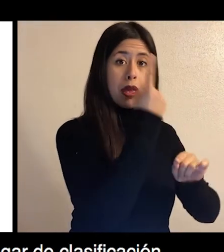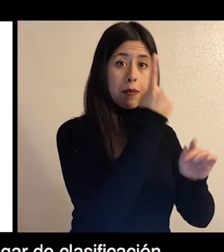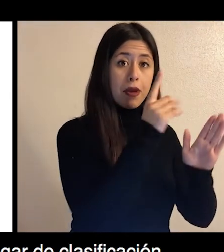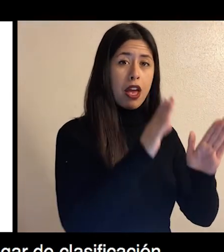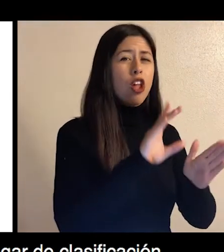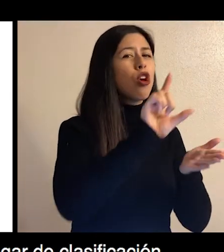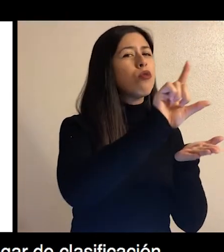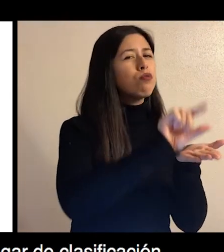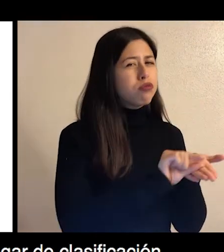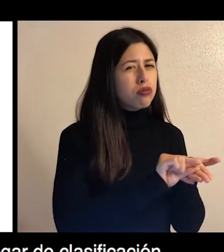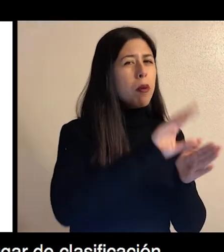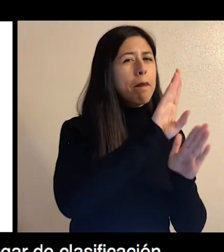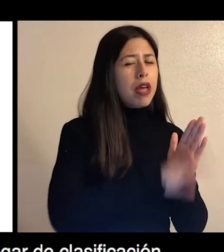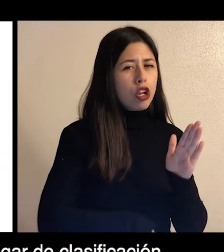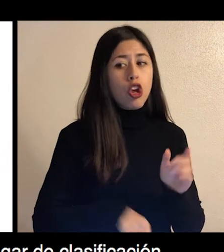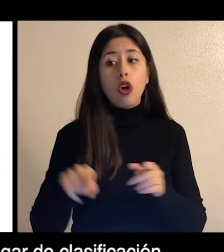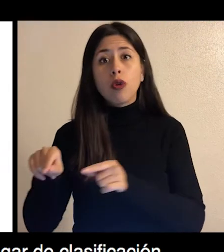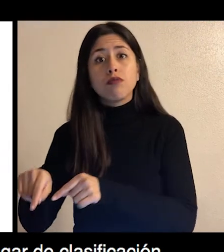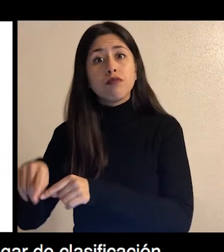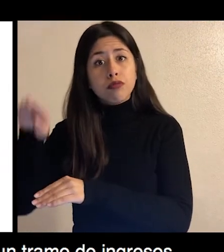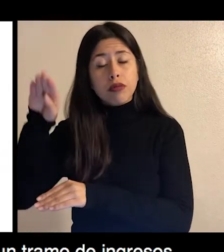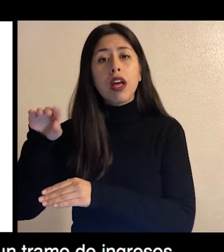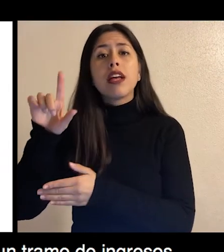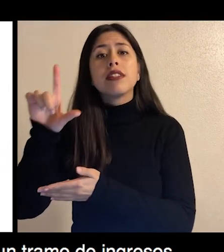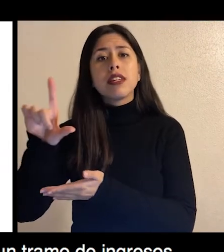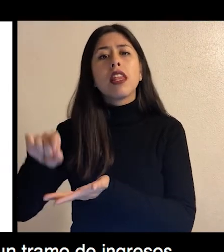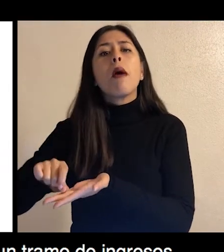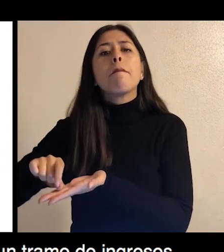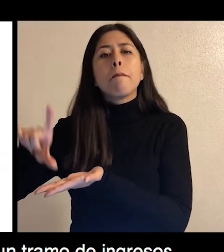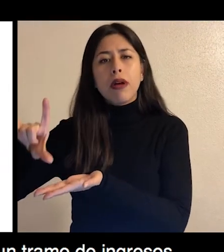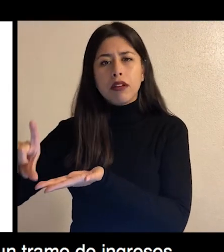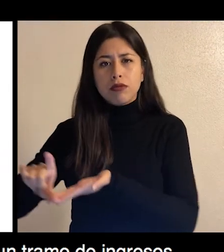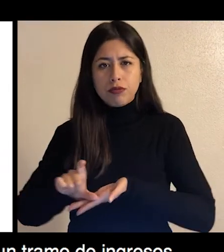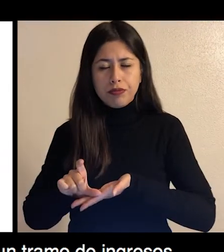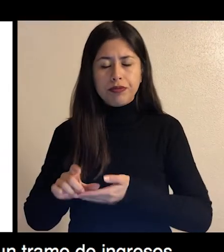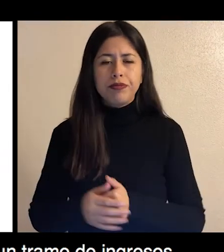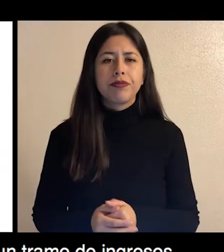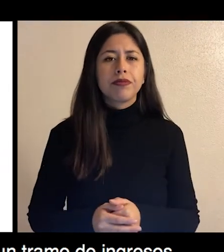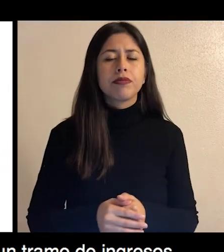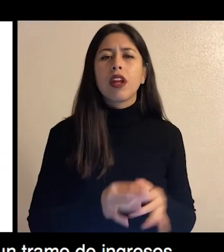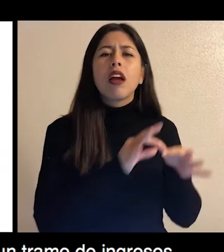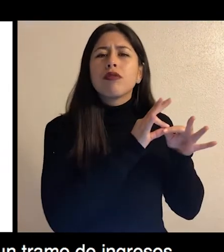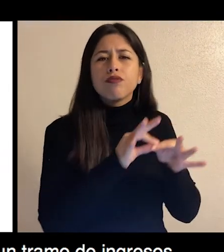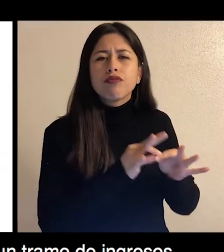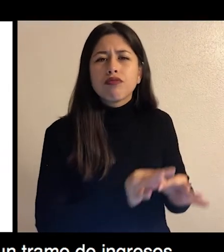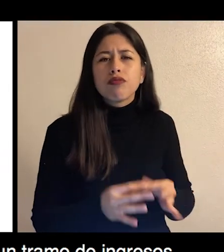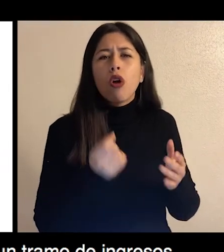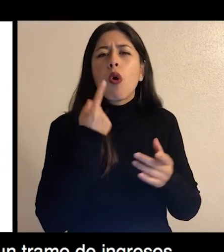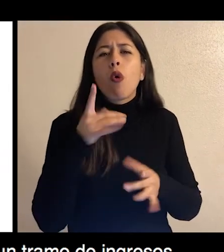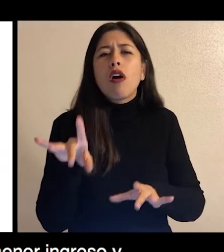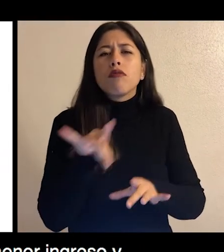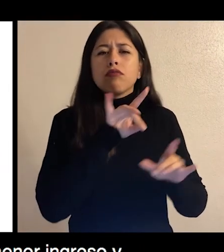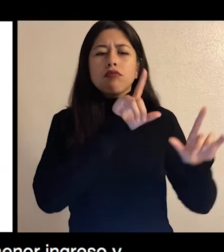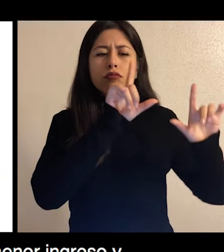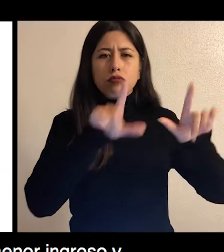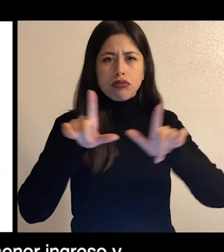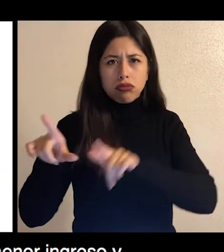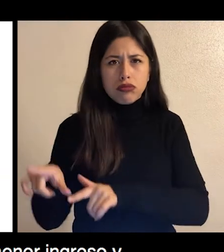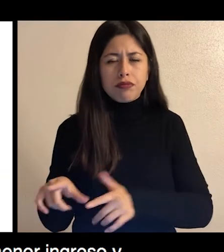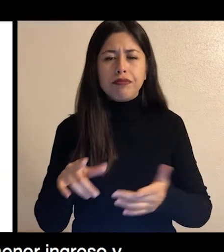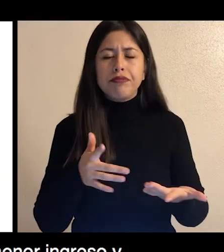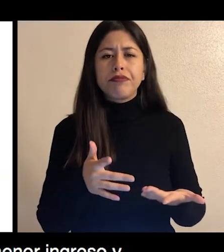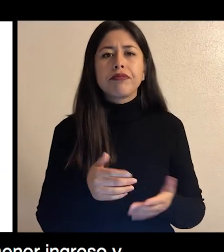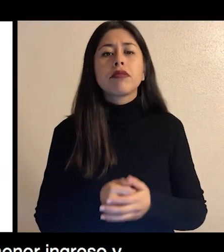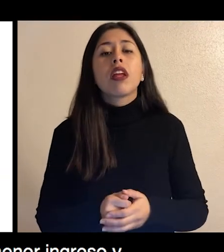ou, l'eta ba ou yon klasifikasyon sosyoekonomik ki lokalize chak KAYO nan yon nivou. Tram 1,